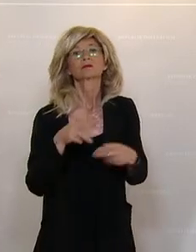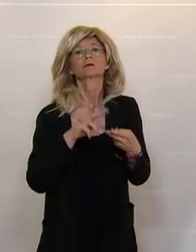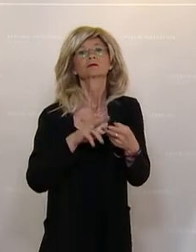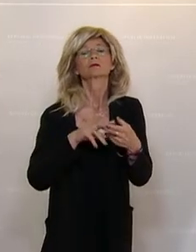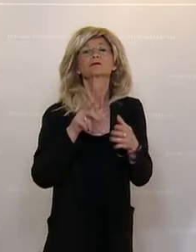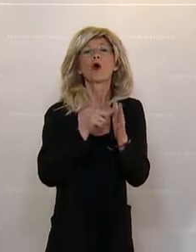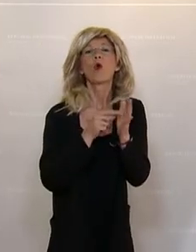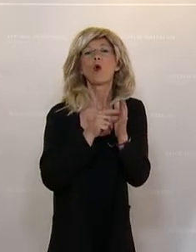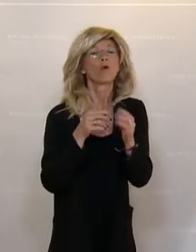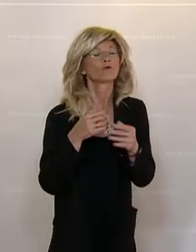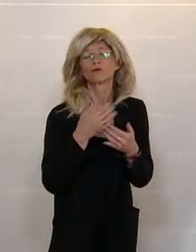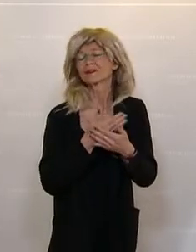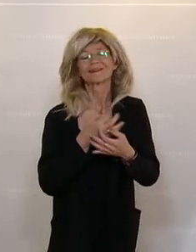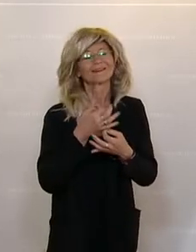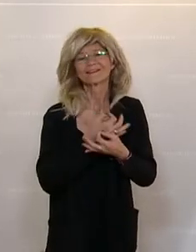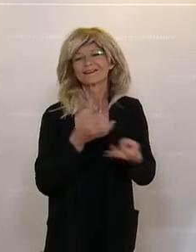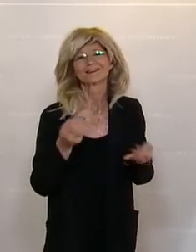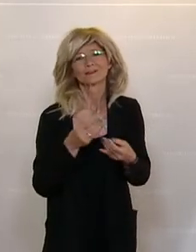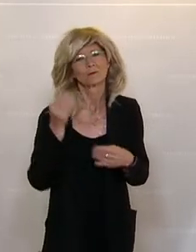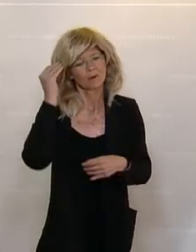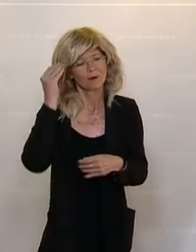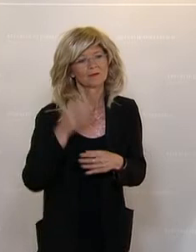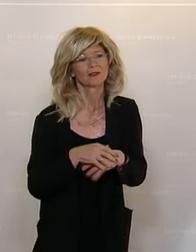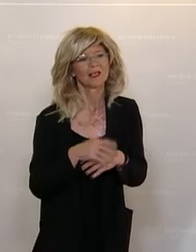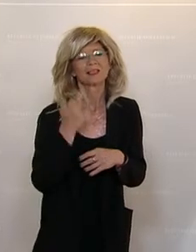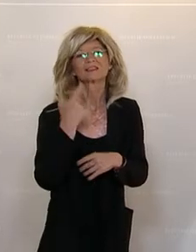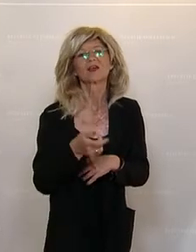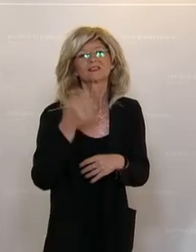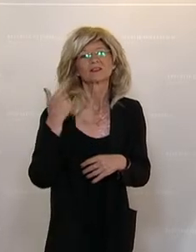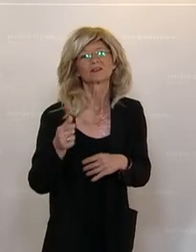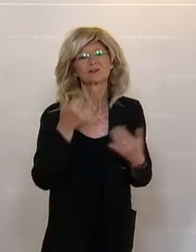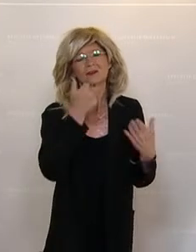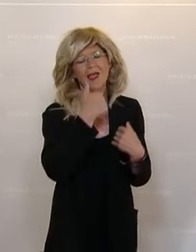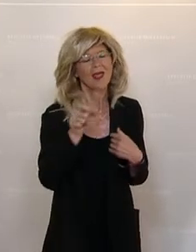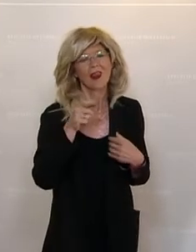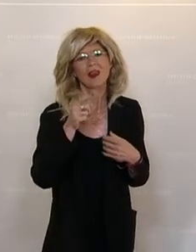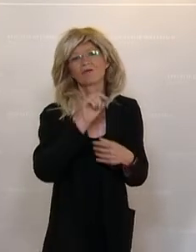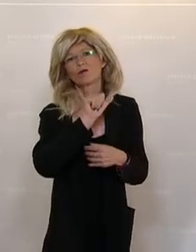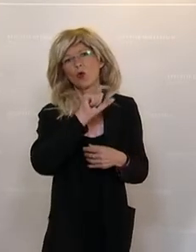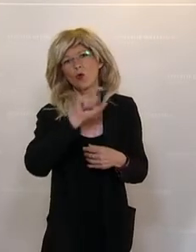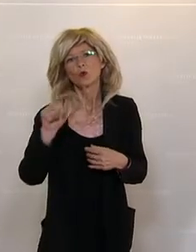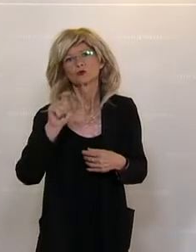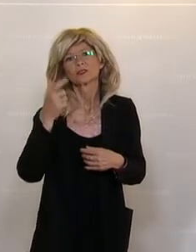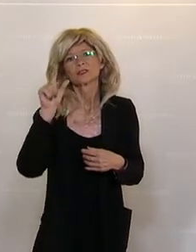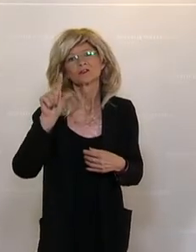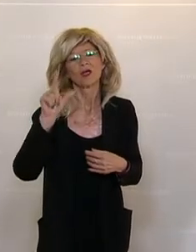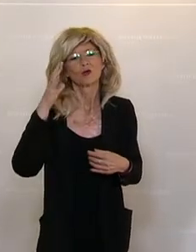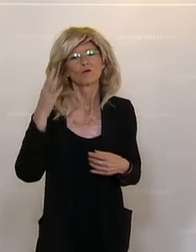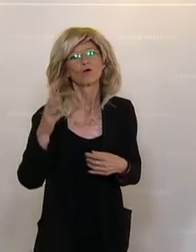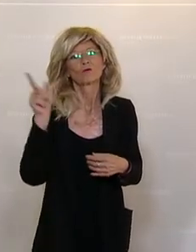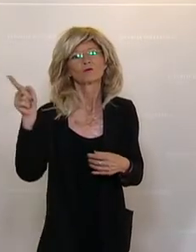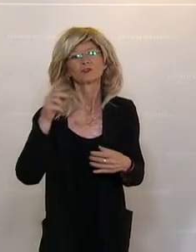2020 wurden 11.652 Betretungs und Annäherungsverbote von der Polizei verhängt.